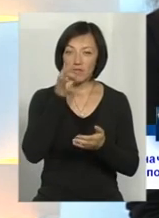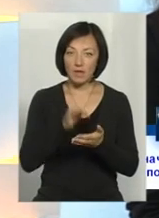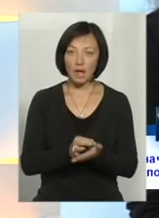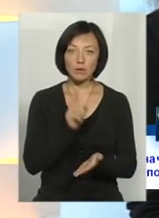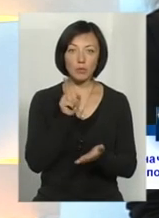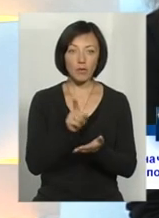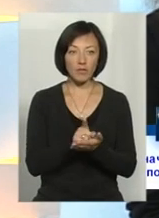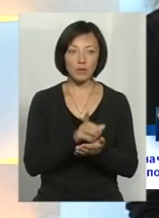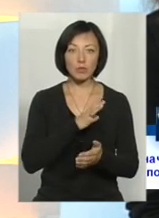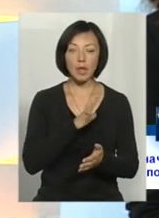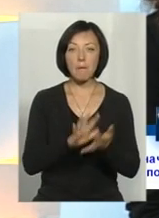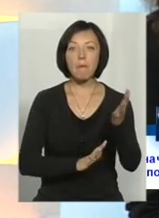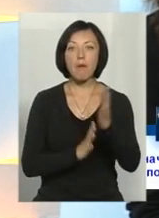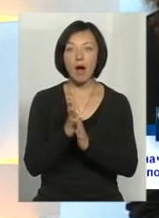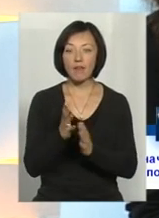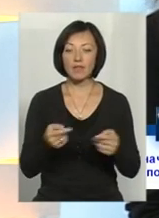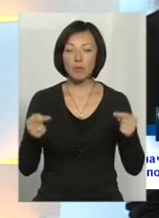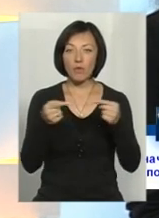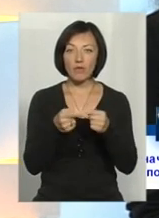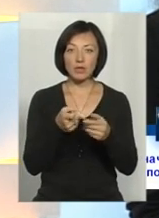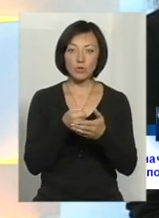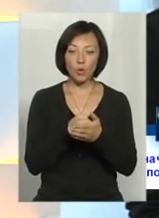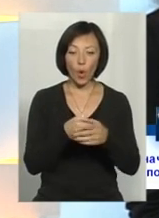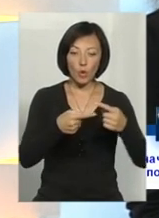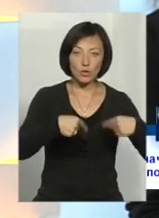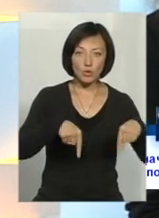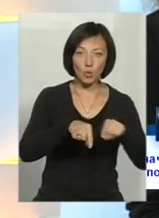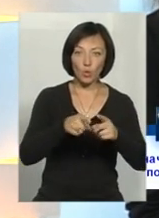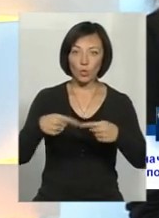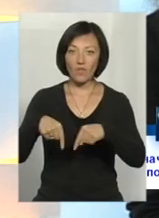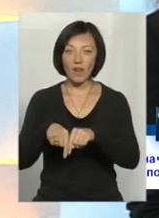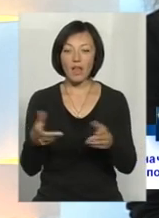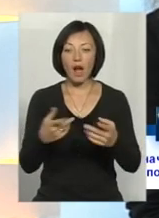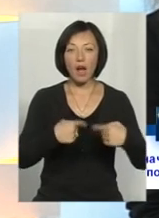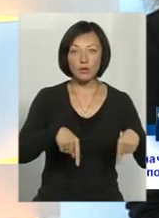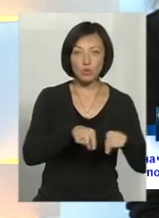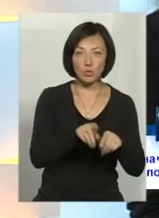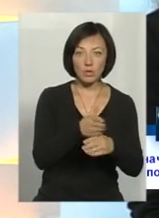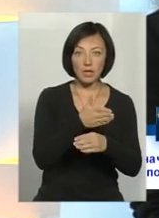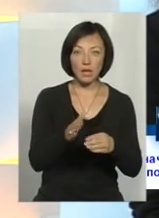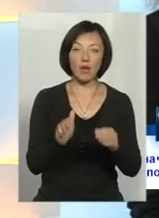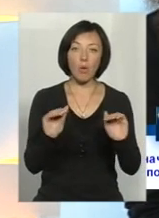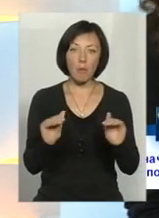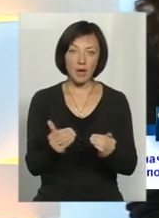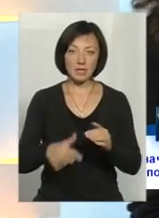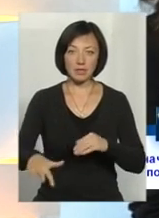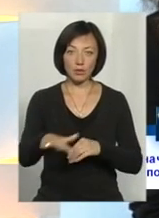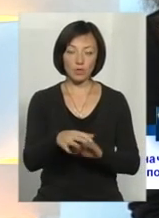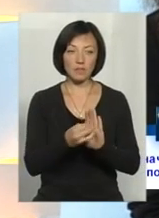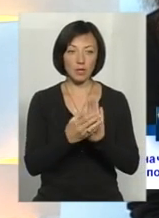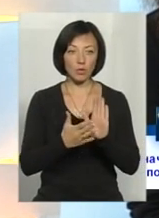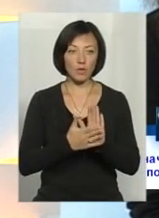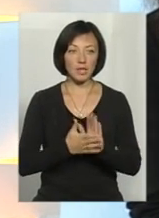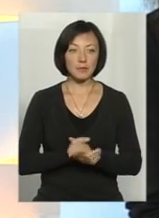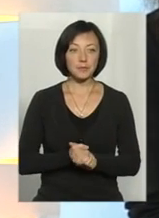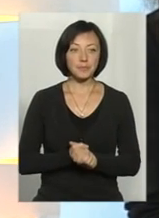повинен б нести в парк, відповідно до функціонального зонування парку. І вже залежно від того, яка зона, певні обмеження для цієї території встановлені.